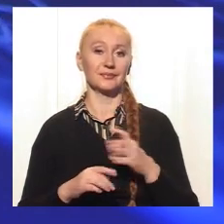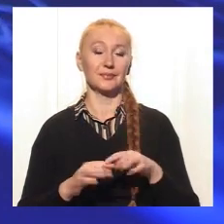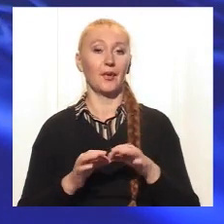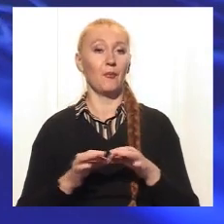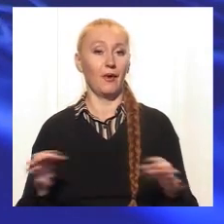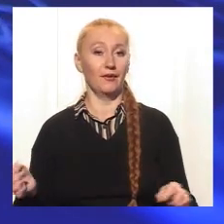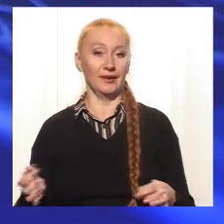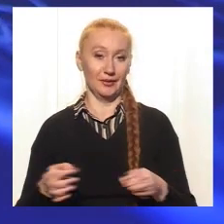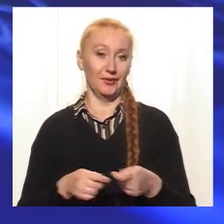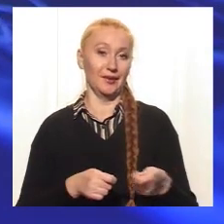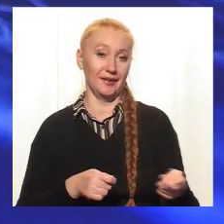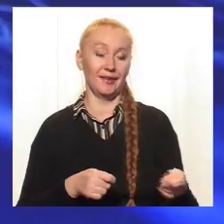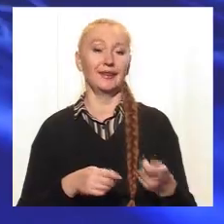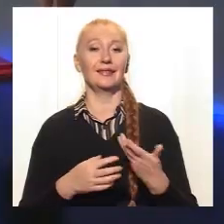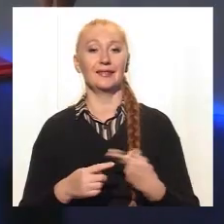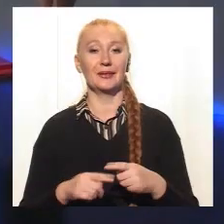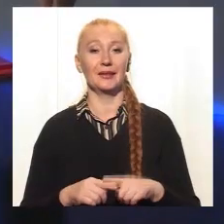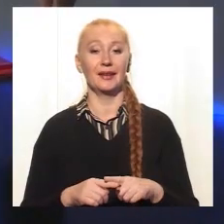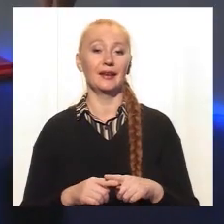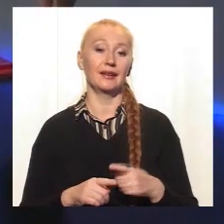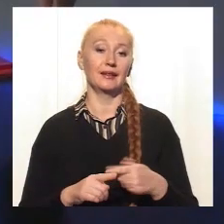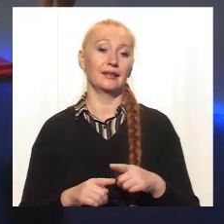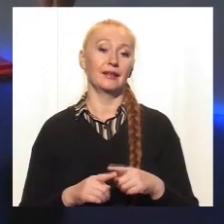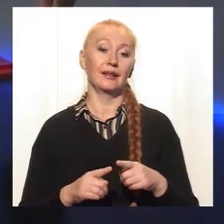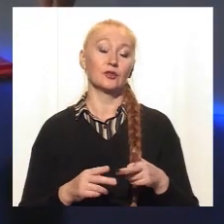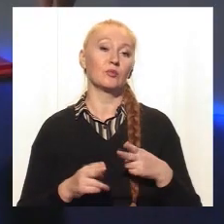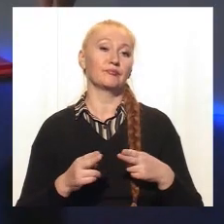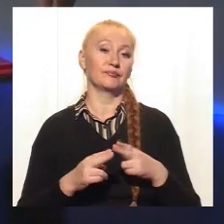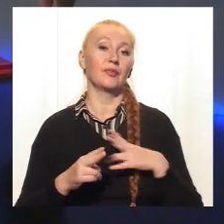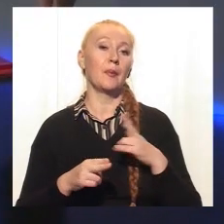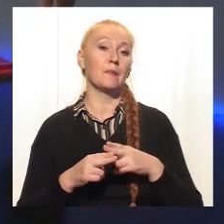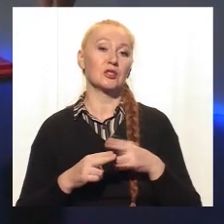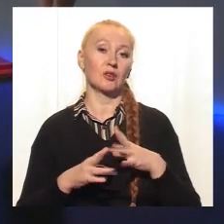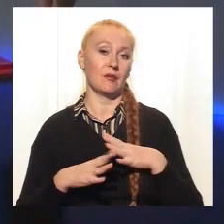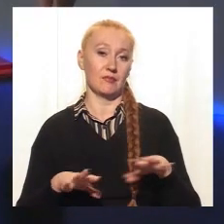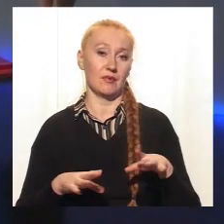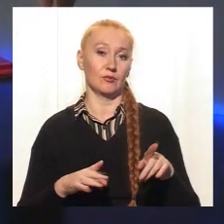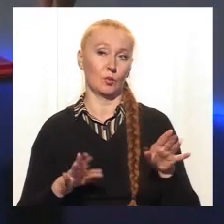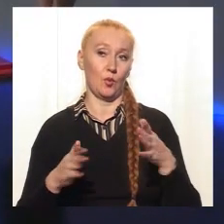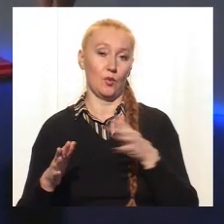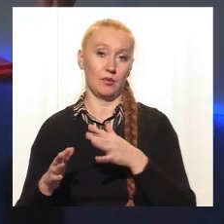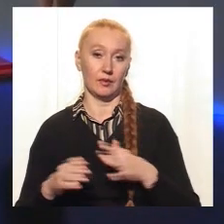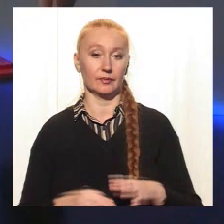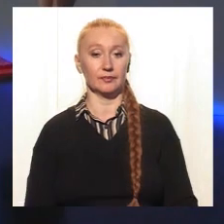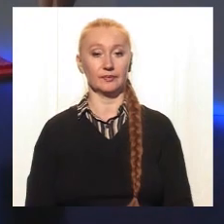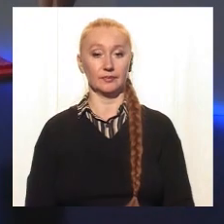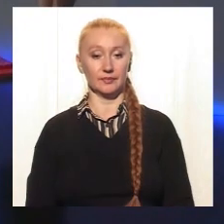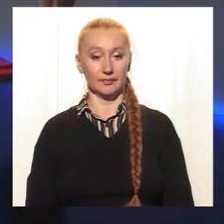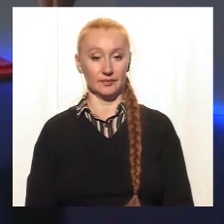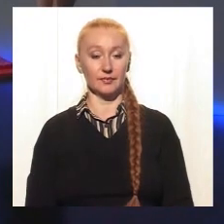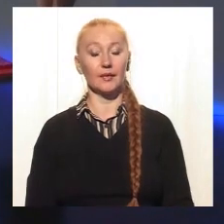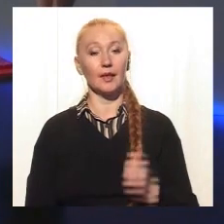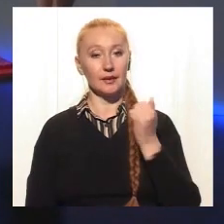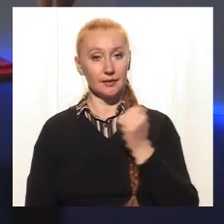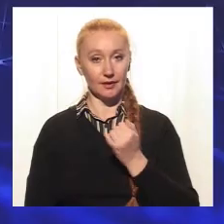повідок короткий, та не хочемо нікому завадити, проводити час, як вони хочуть, бажають. Я